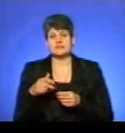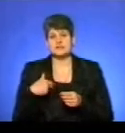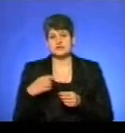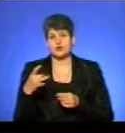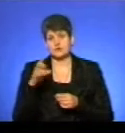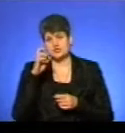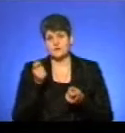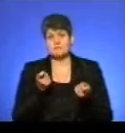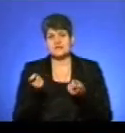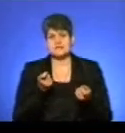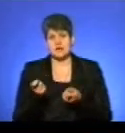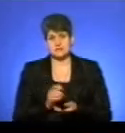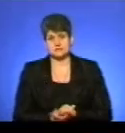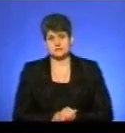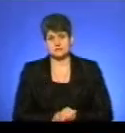адміністрації.